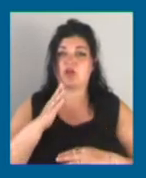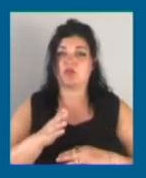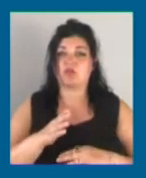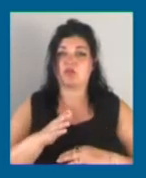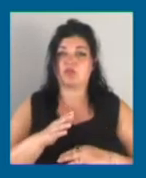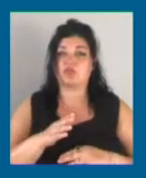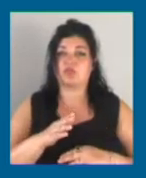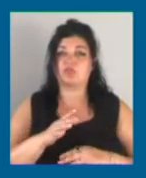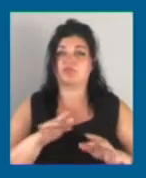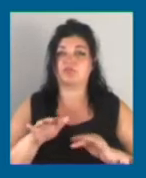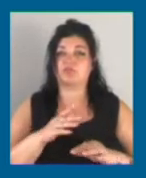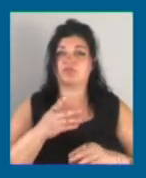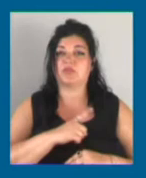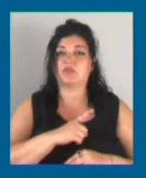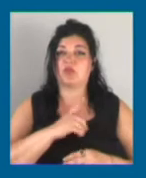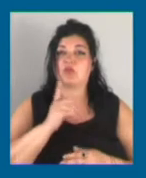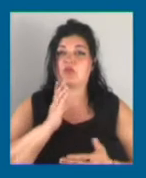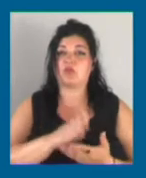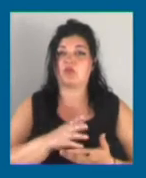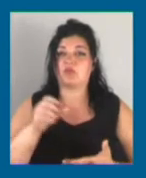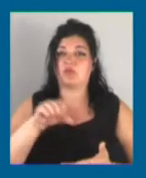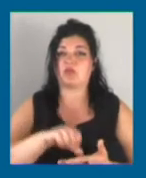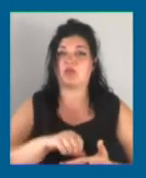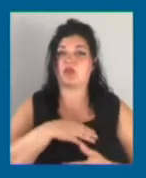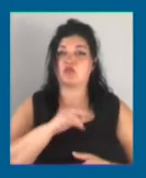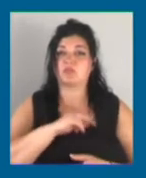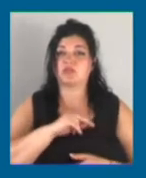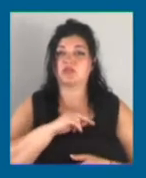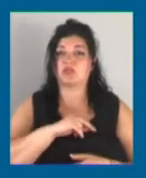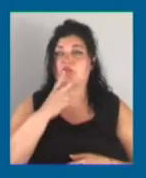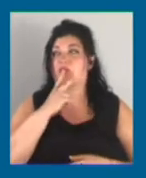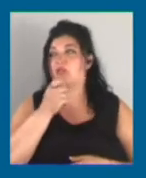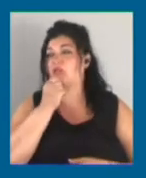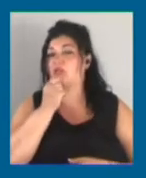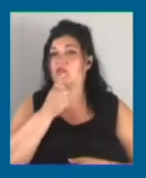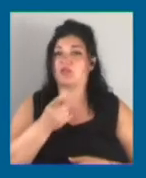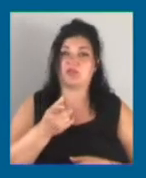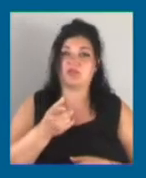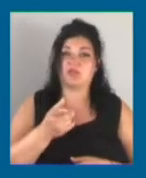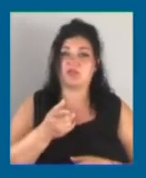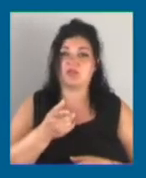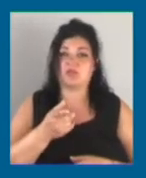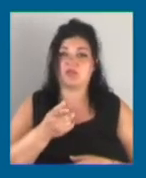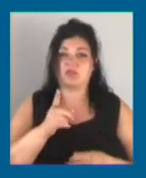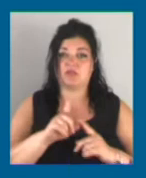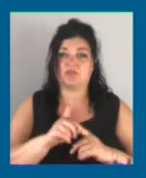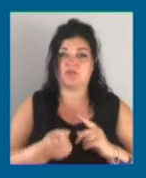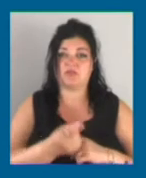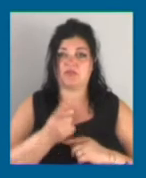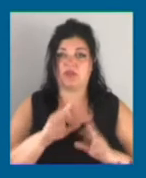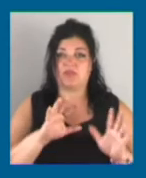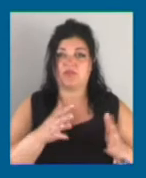охорони. Наші працівники не доглянули, тому стався такий випадок. Ми провели